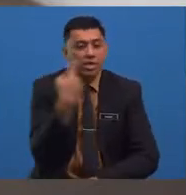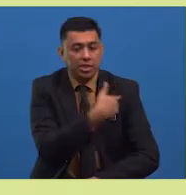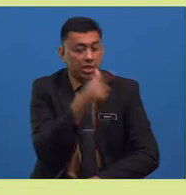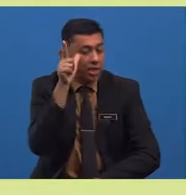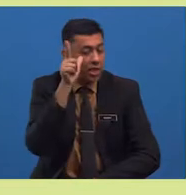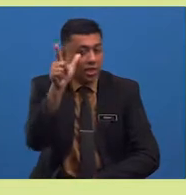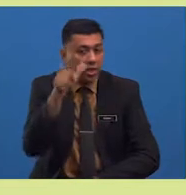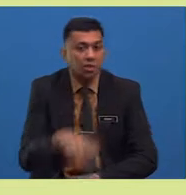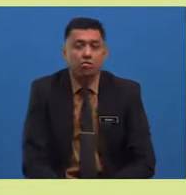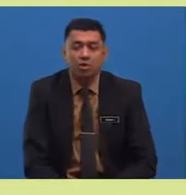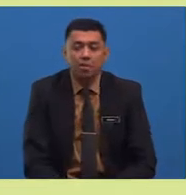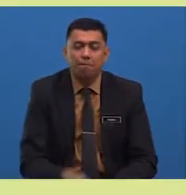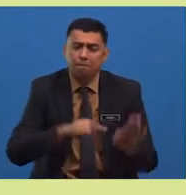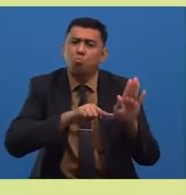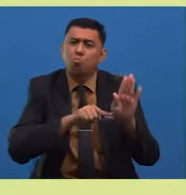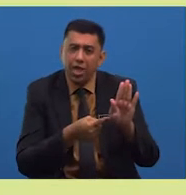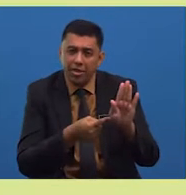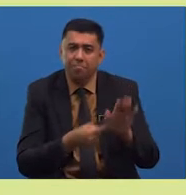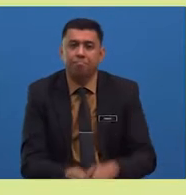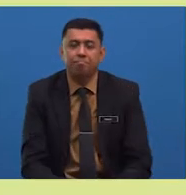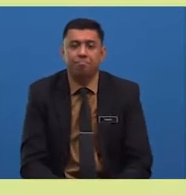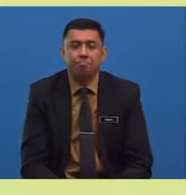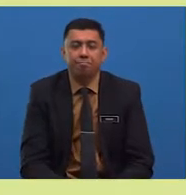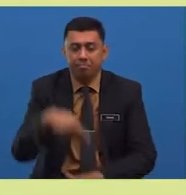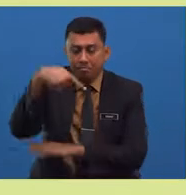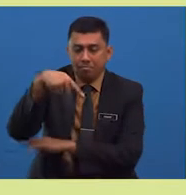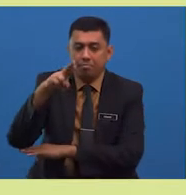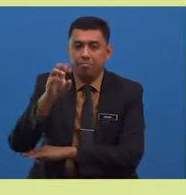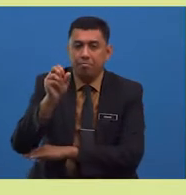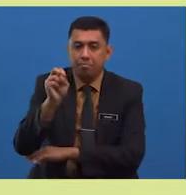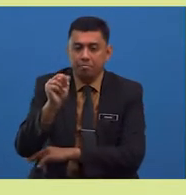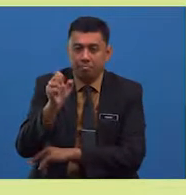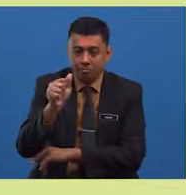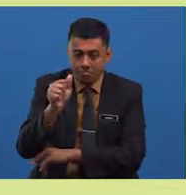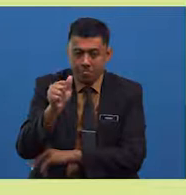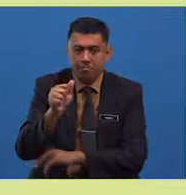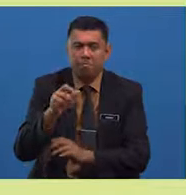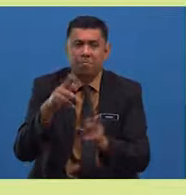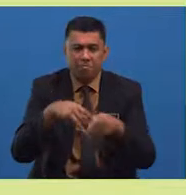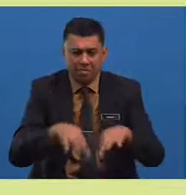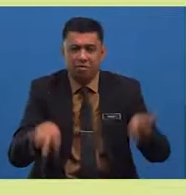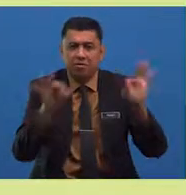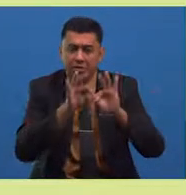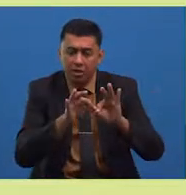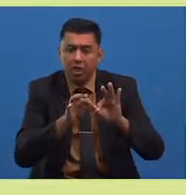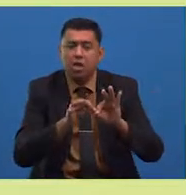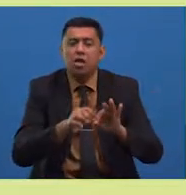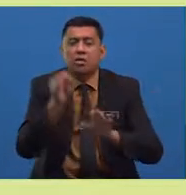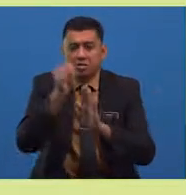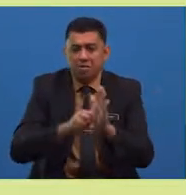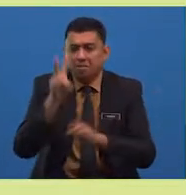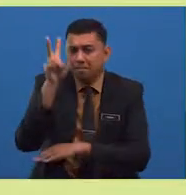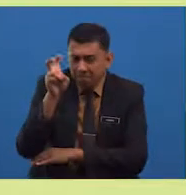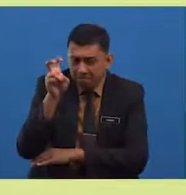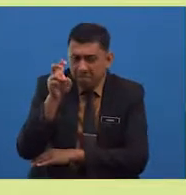plot permulaan. prosa ini mengisahkan sepasang suami isteri yang